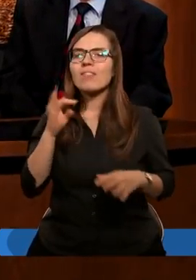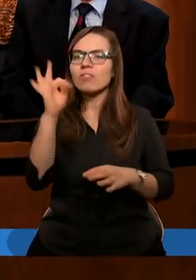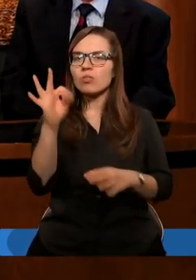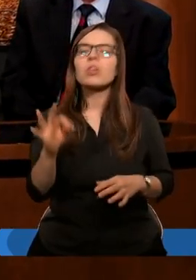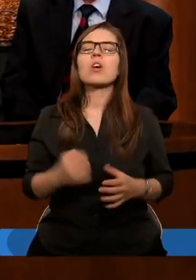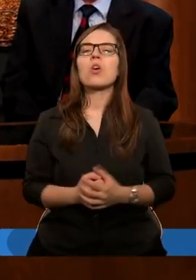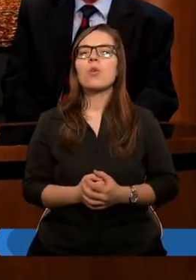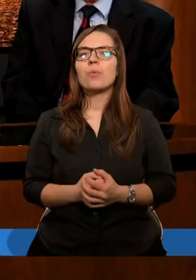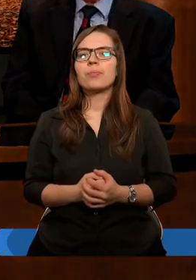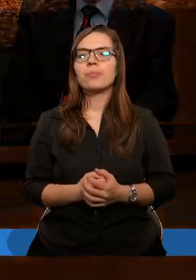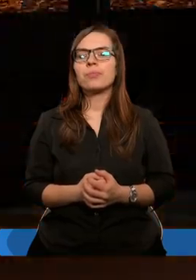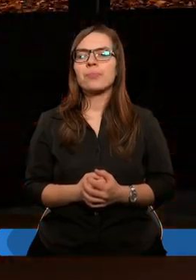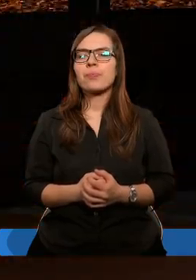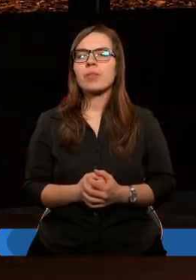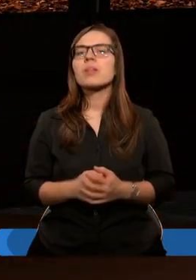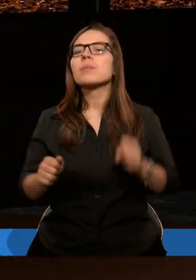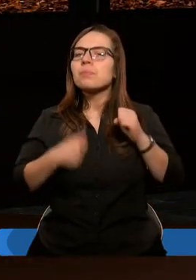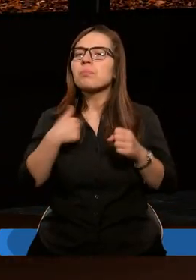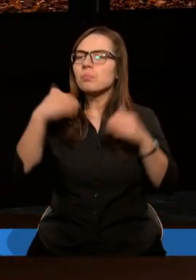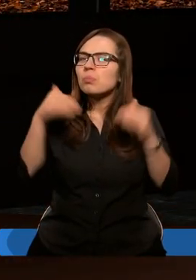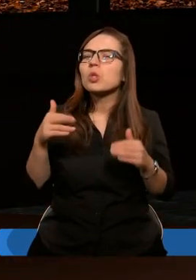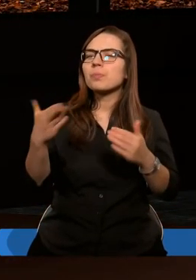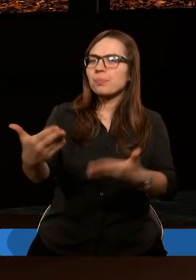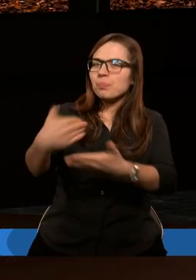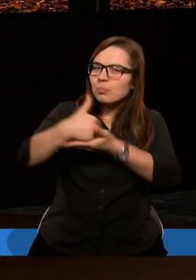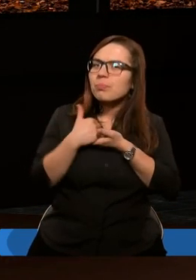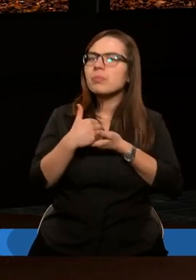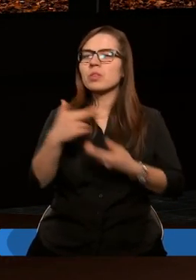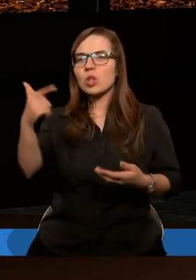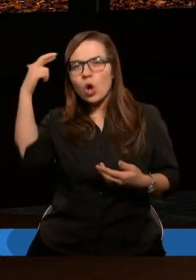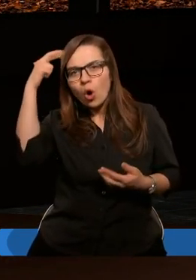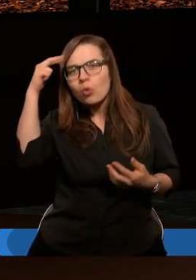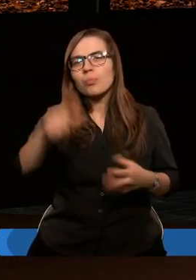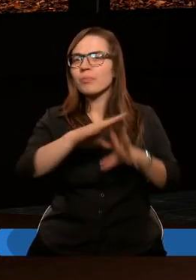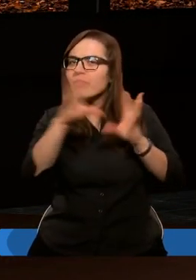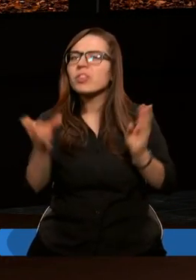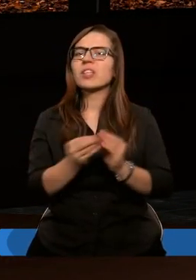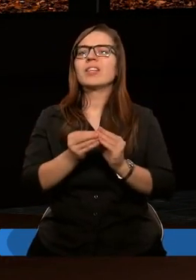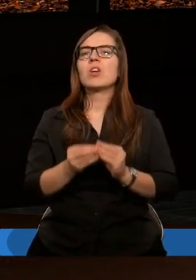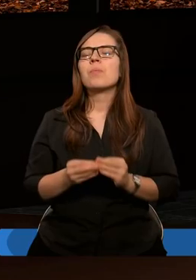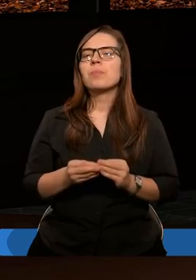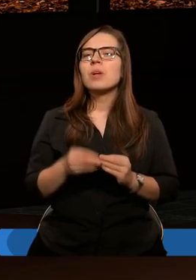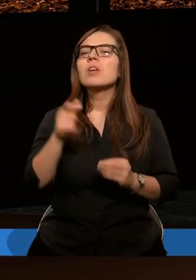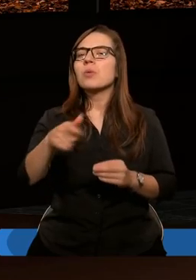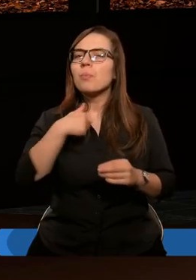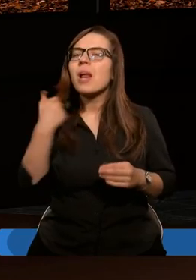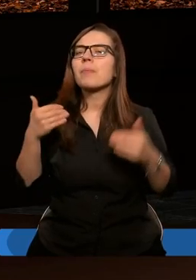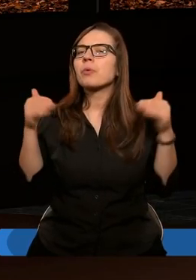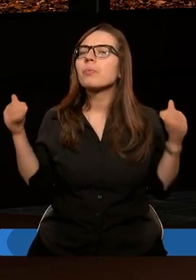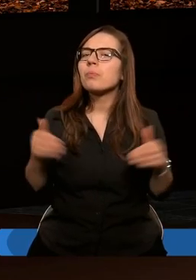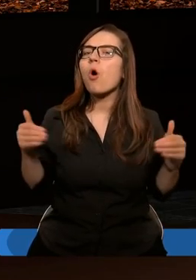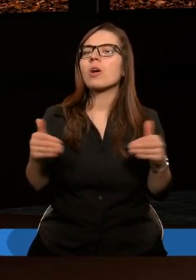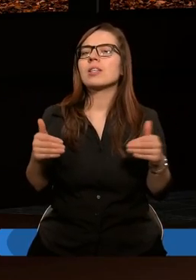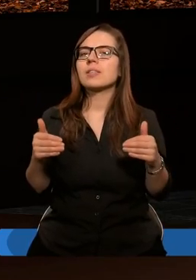Świętego, aby to pomógł nam w tym, żebyśmy mogli to wszystko zrozumieć. I abyśmy, Panie Boże,